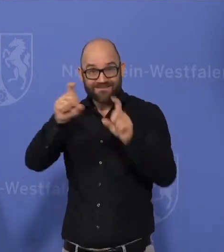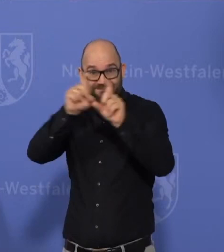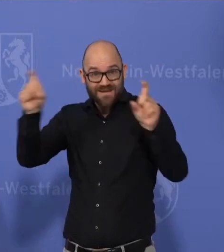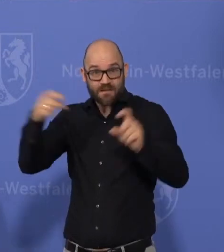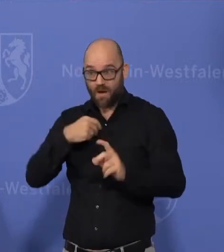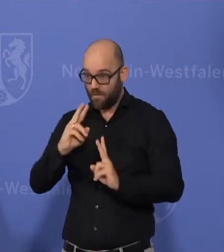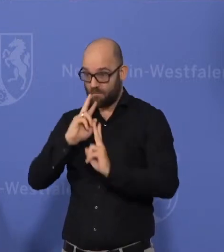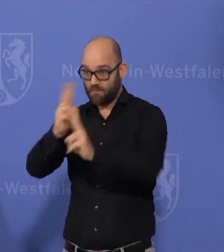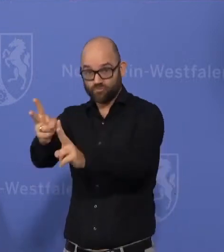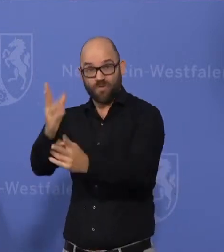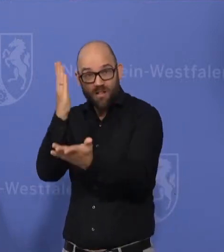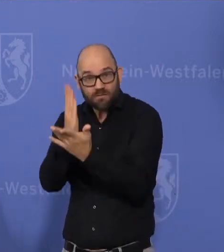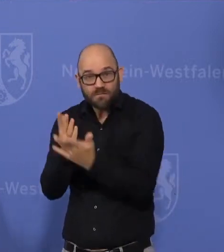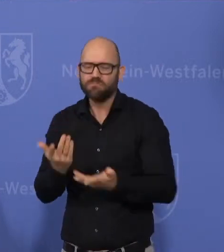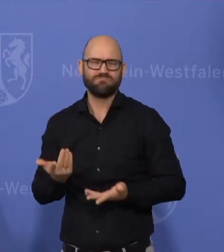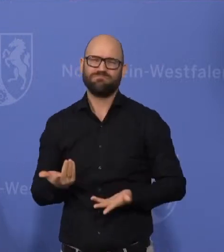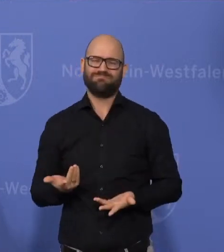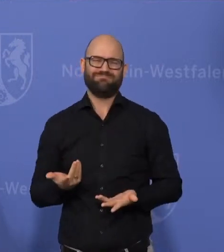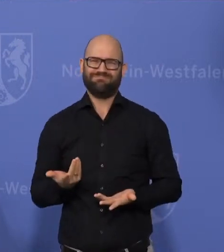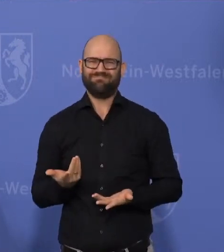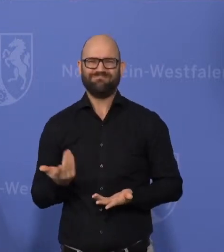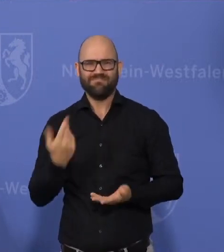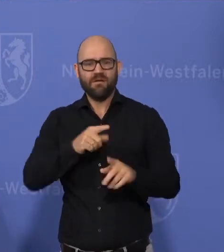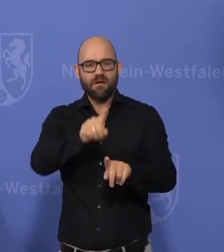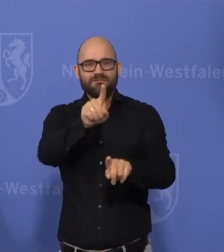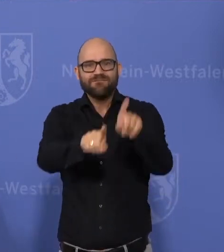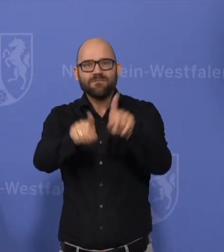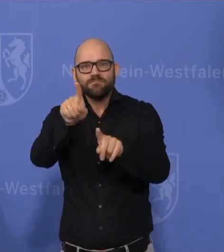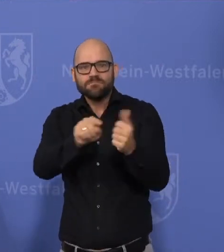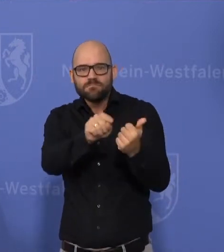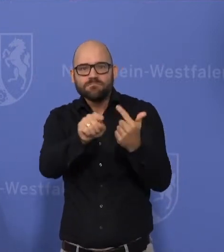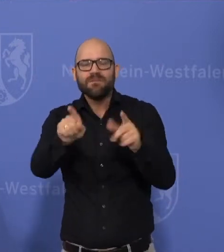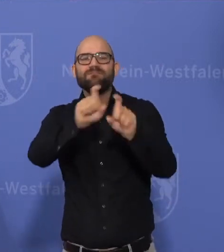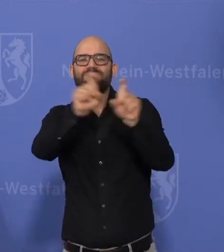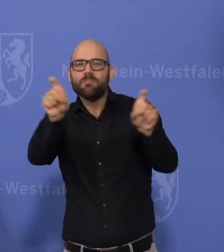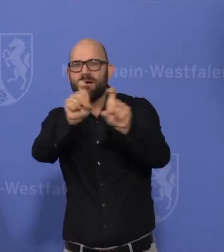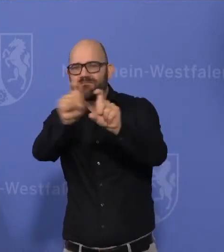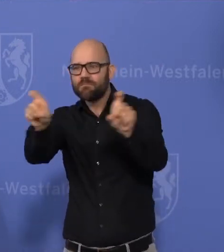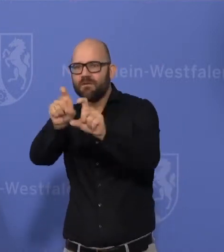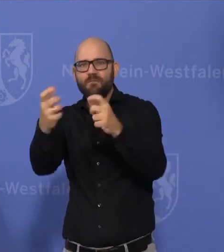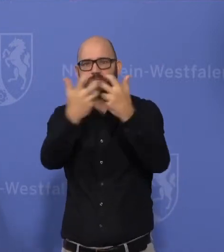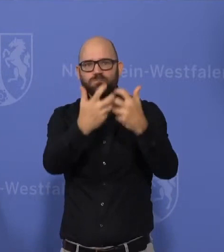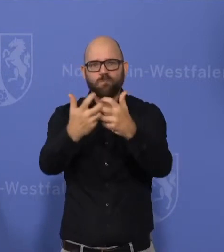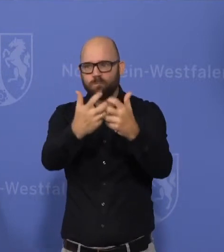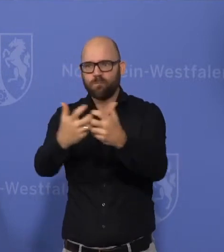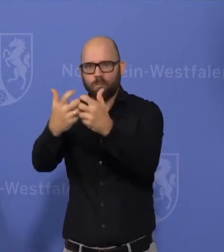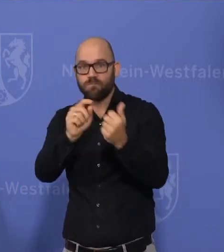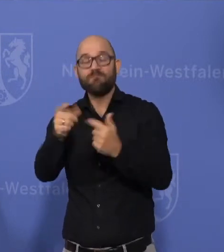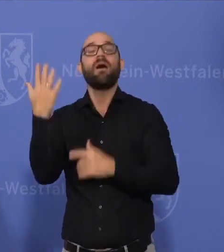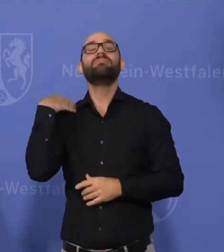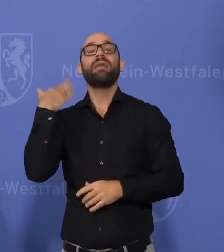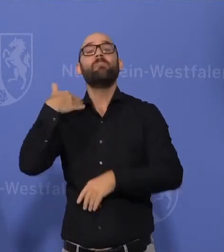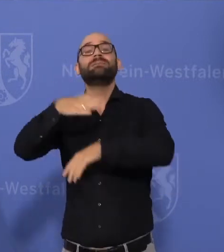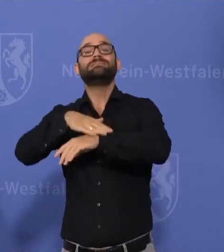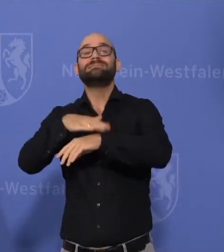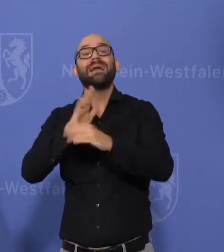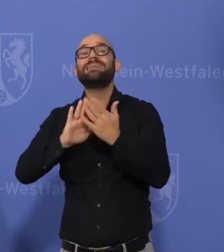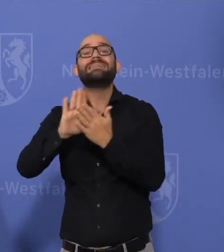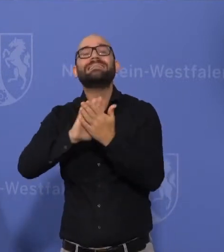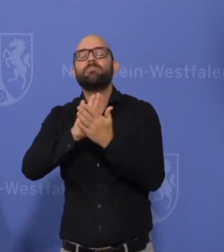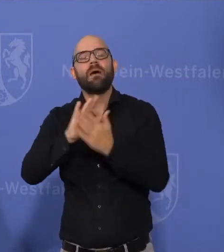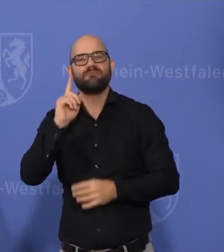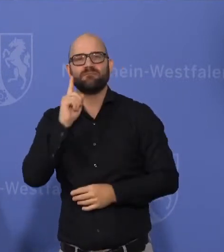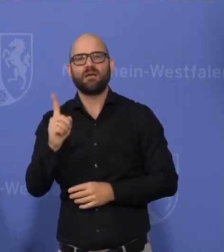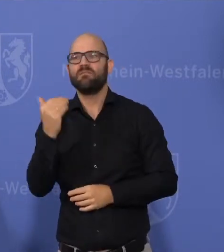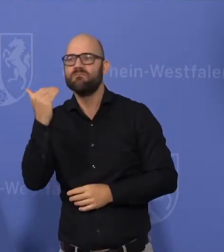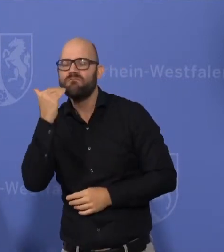setzen, sondern auf verschiedene Hersteller zu setzen. Weil zu dem Zeitpunkt auch keiner wusste, wer ist wann in